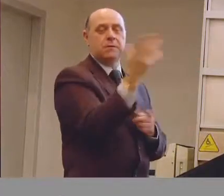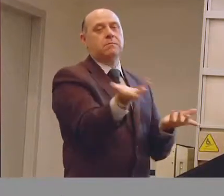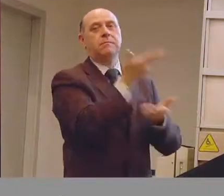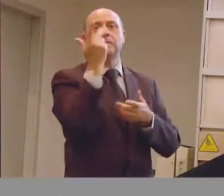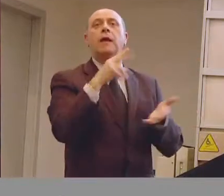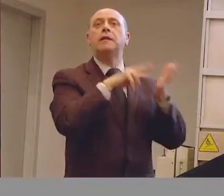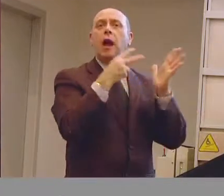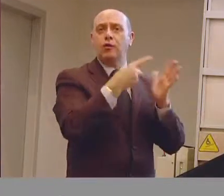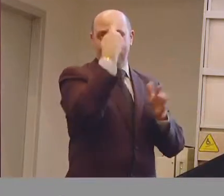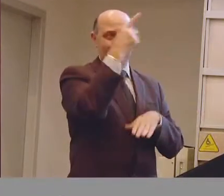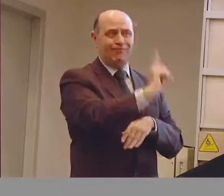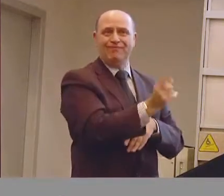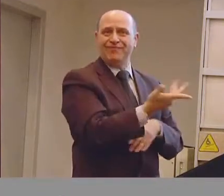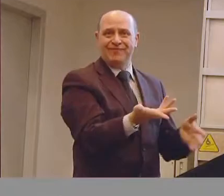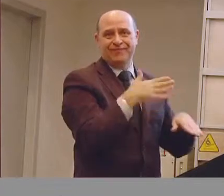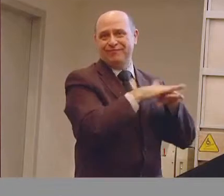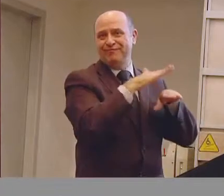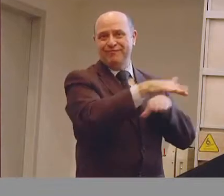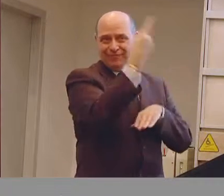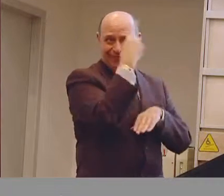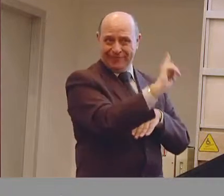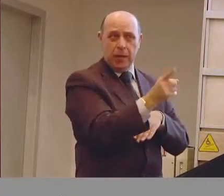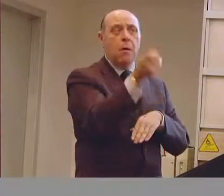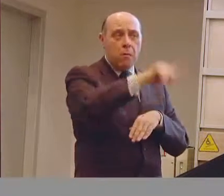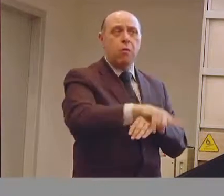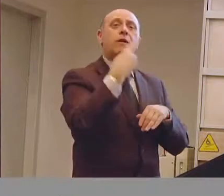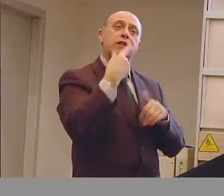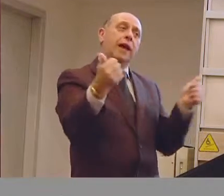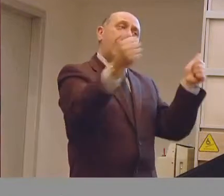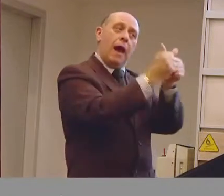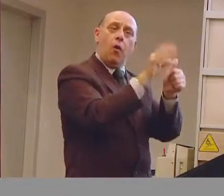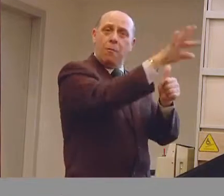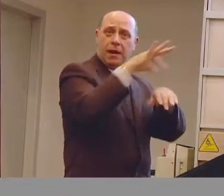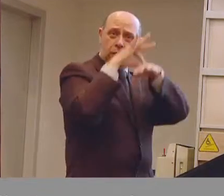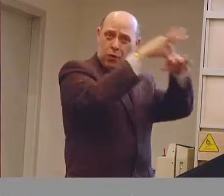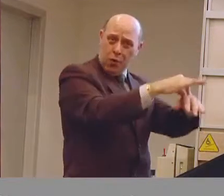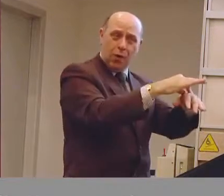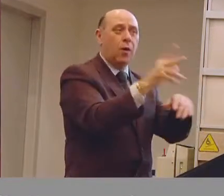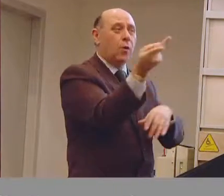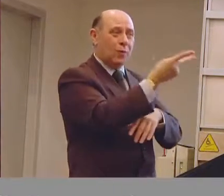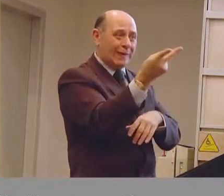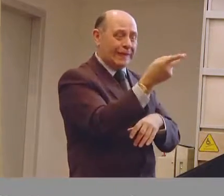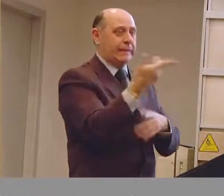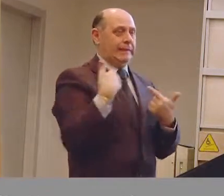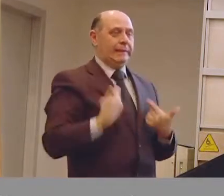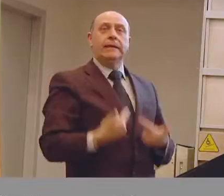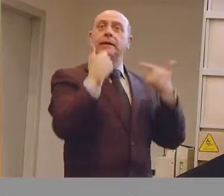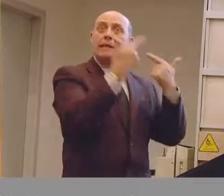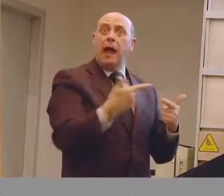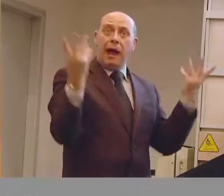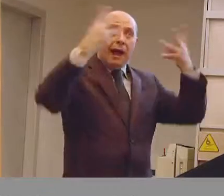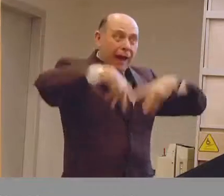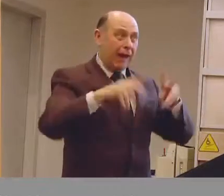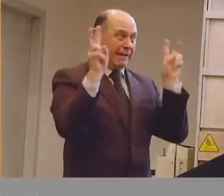con la tecnologia e lo stesso il caregiver,'accompagnatore, chi si prende cura di lui, è chiaro che un sistema domotico estremamente complesso